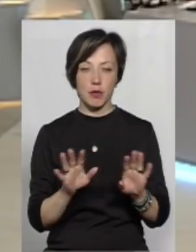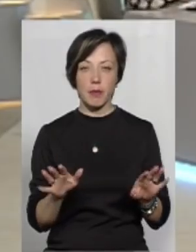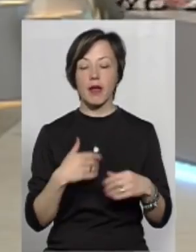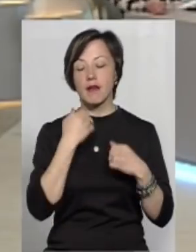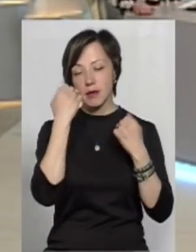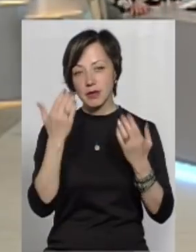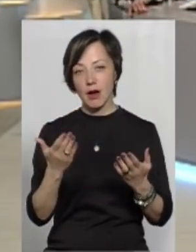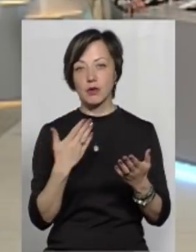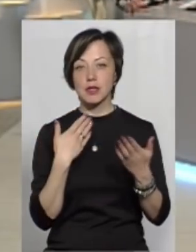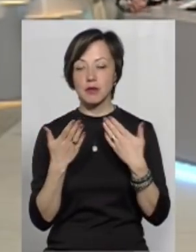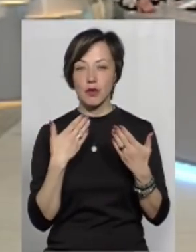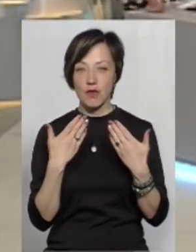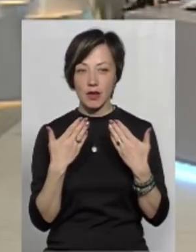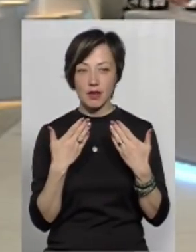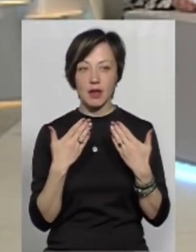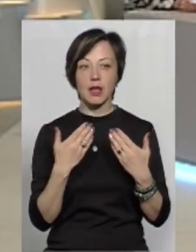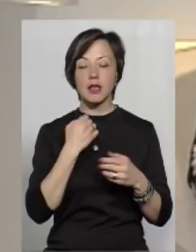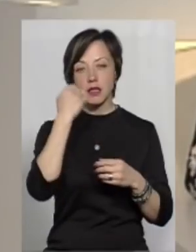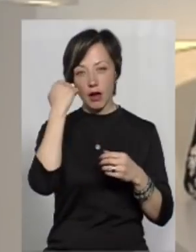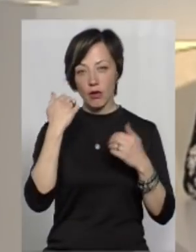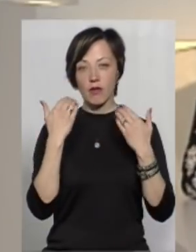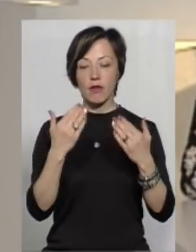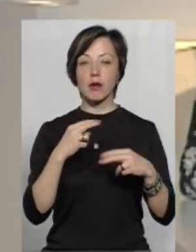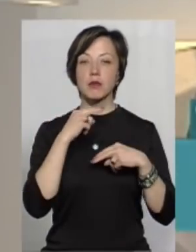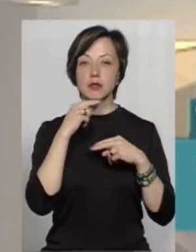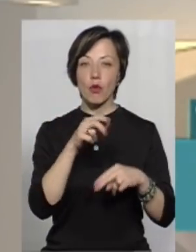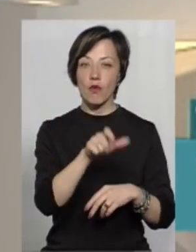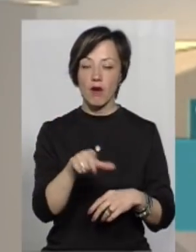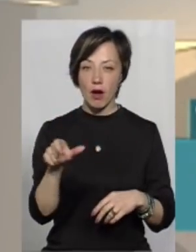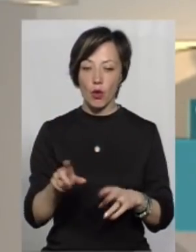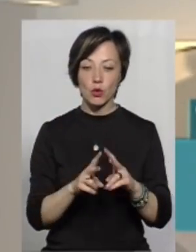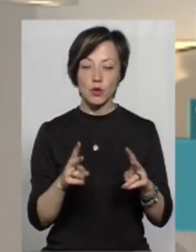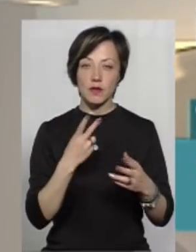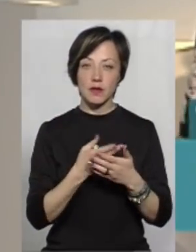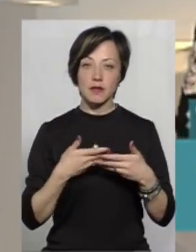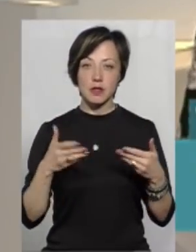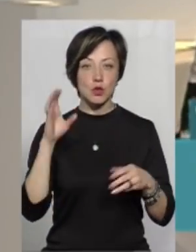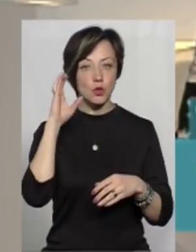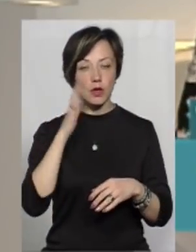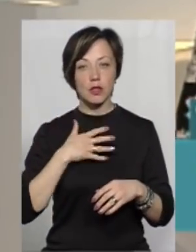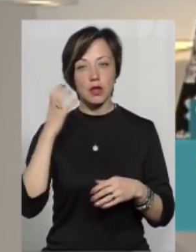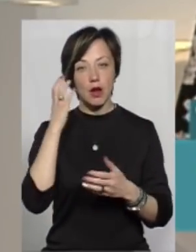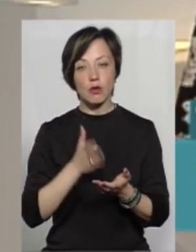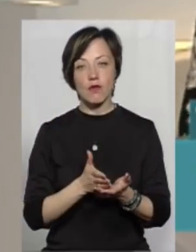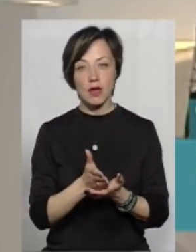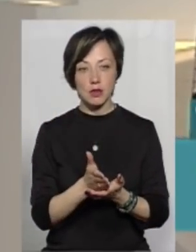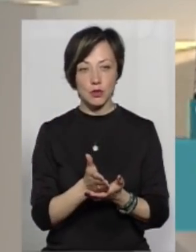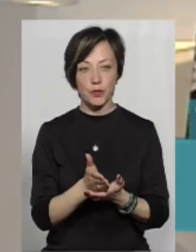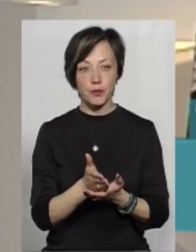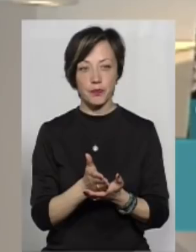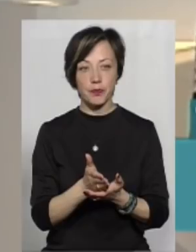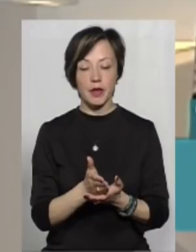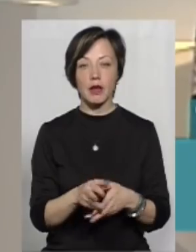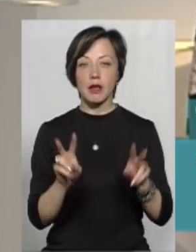Зрозуміло. Я вам дякую за стилкування. Так, прошу. Дякую вам, шановні, за увагу. Тим, хто дивився, тим, хто буде слухати нашу радіоверсію,